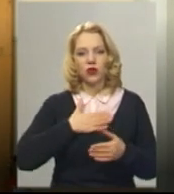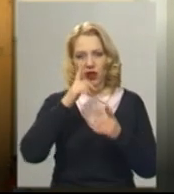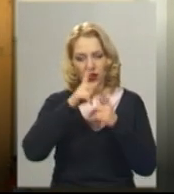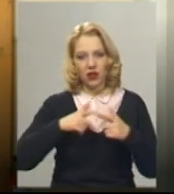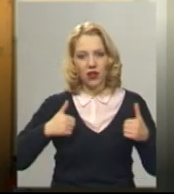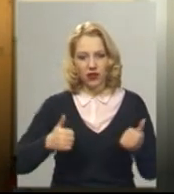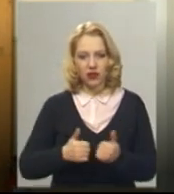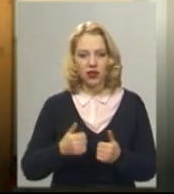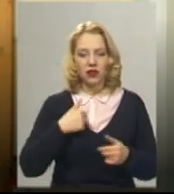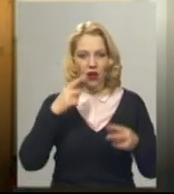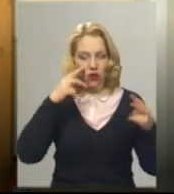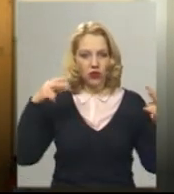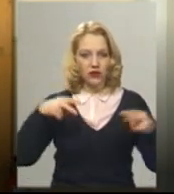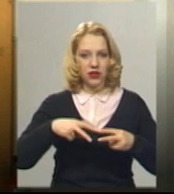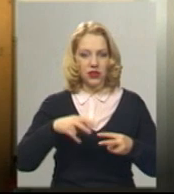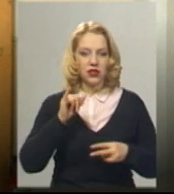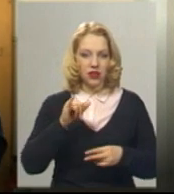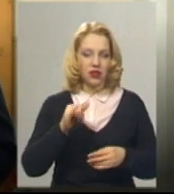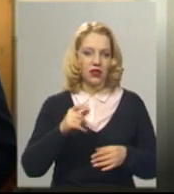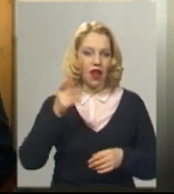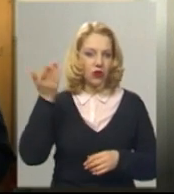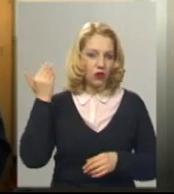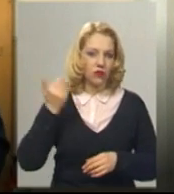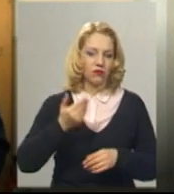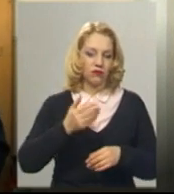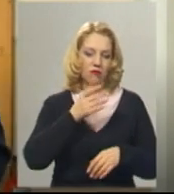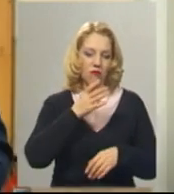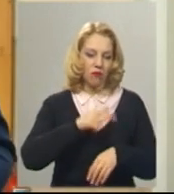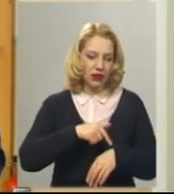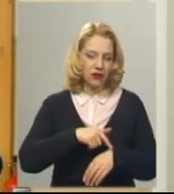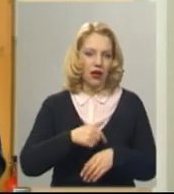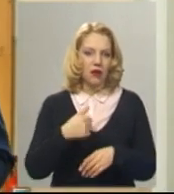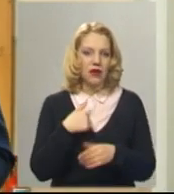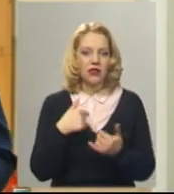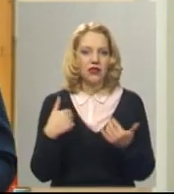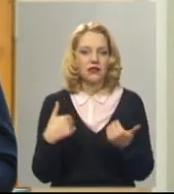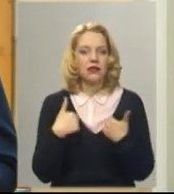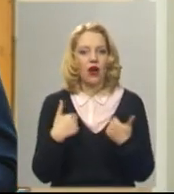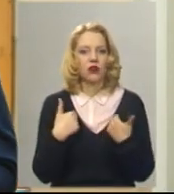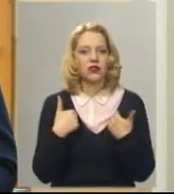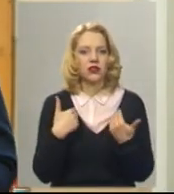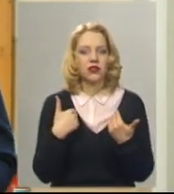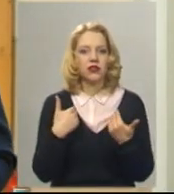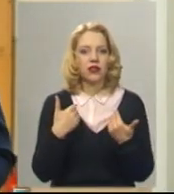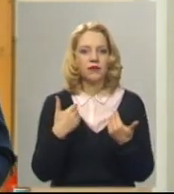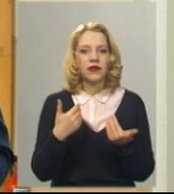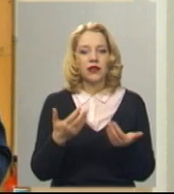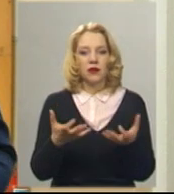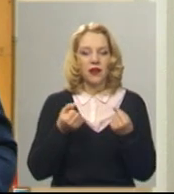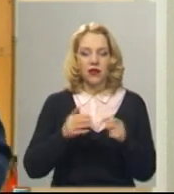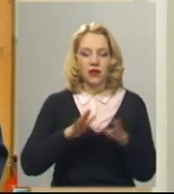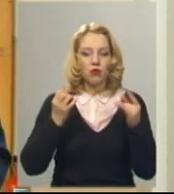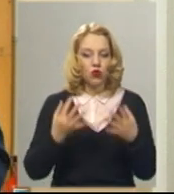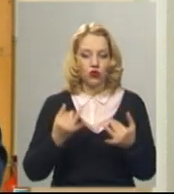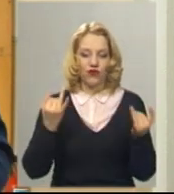як очевидець. І на той момент мені захотілося не просто брати участь в історичних подіях, а й